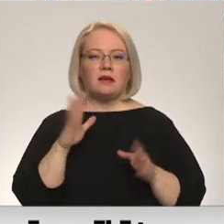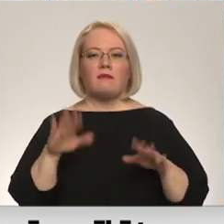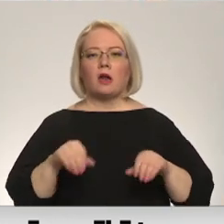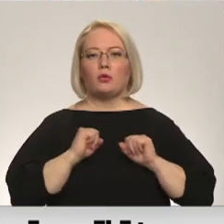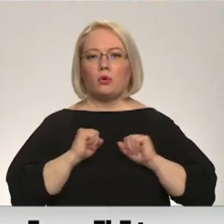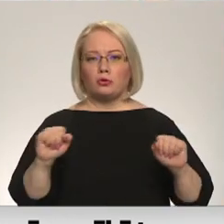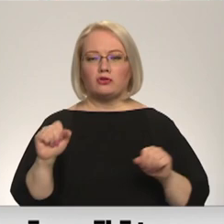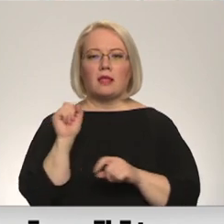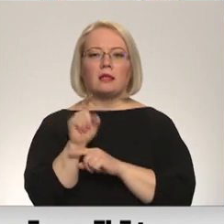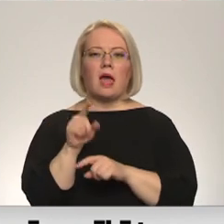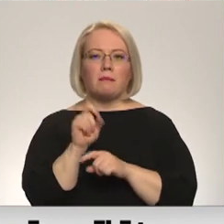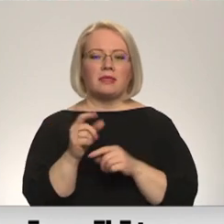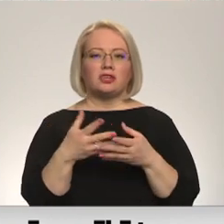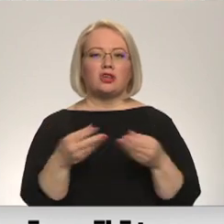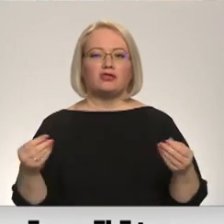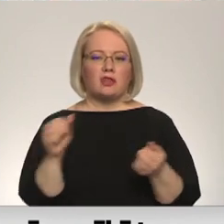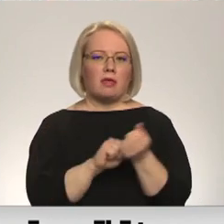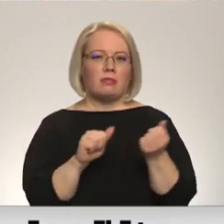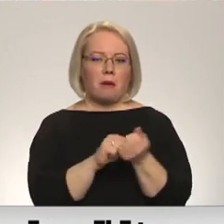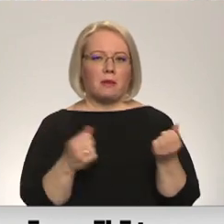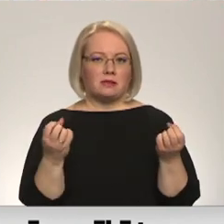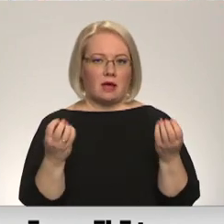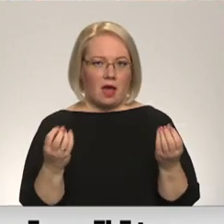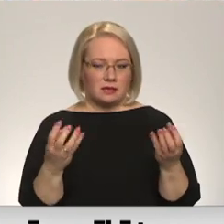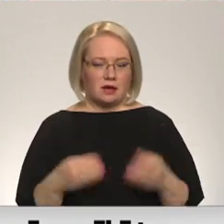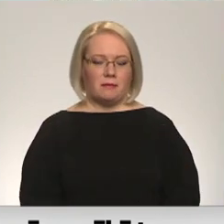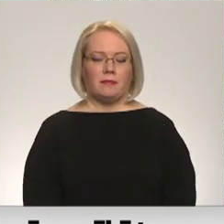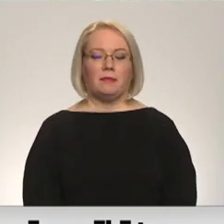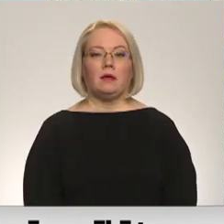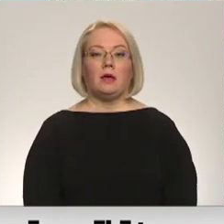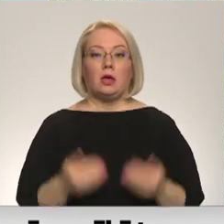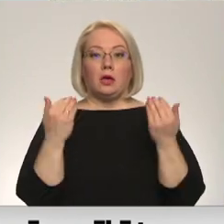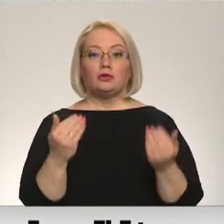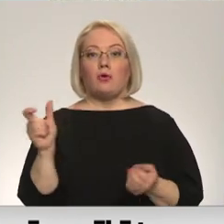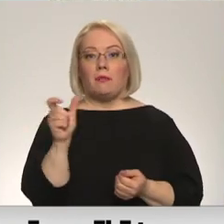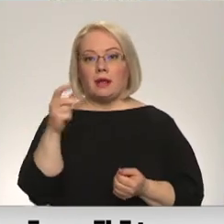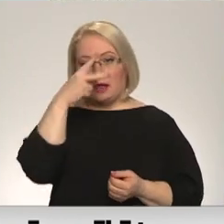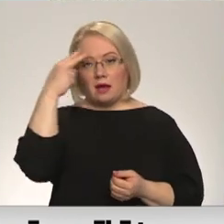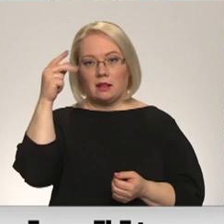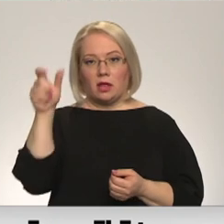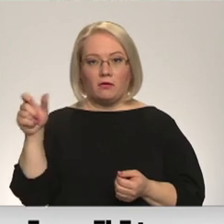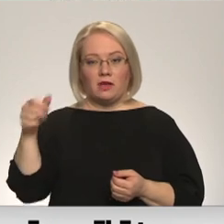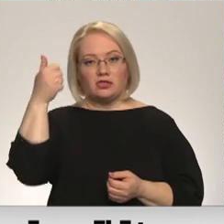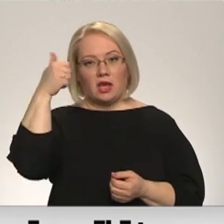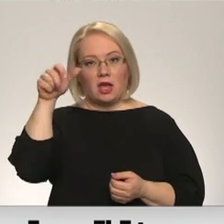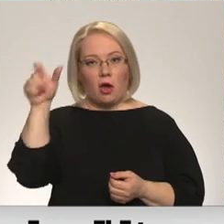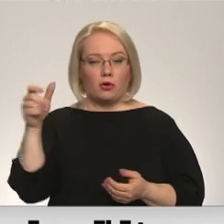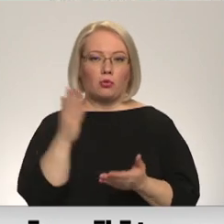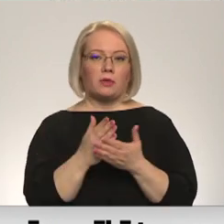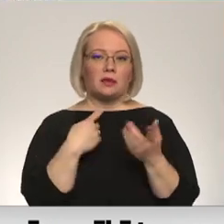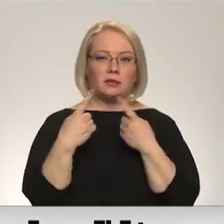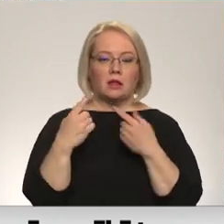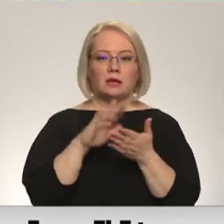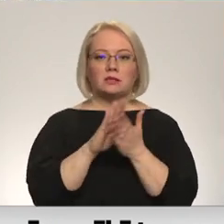nodrošināt klaipētas sašķidrinātās dabas gāzes jeb LNG terminālis. Šobrīd ar lietuviešiem un igauņiem notiekot sarunas, lai